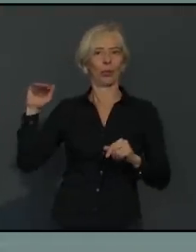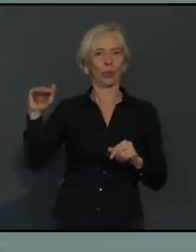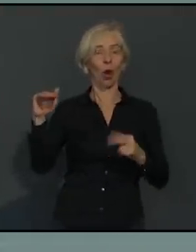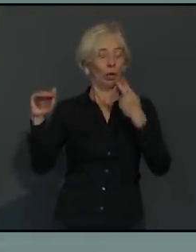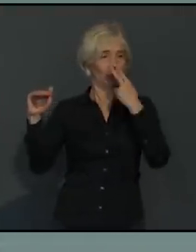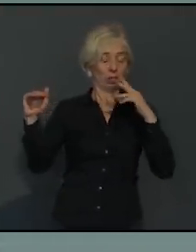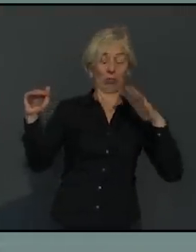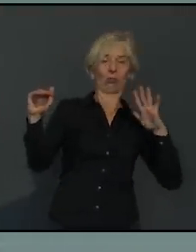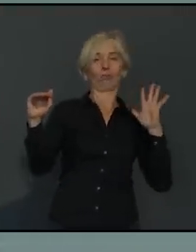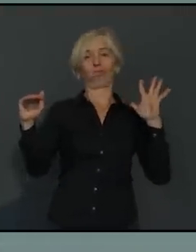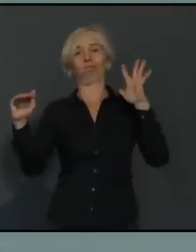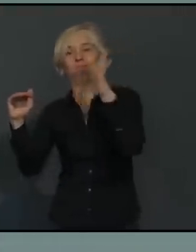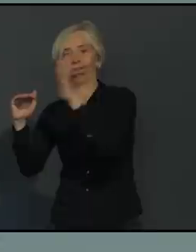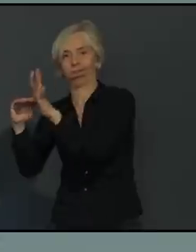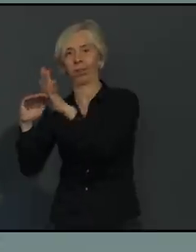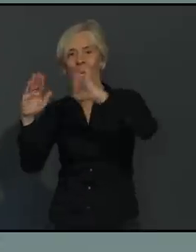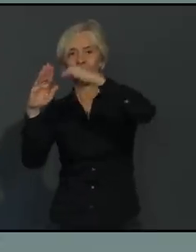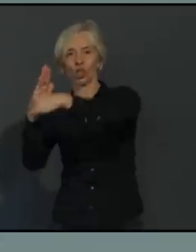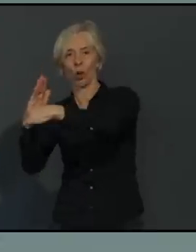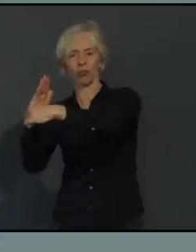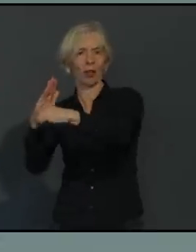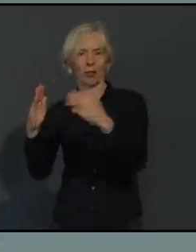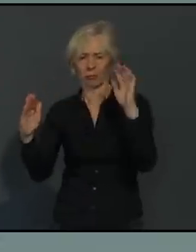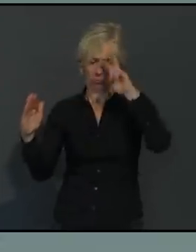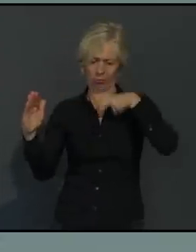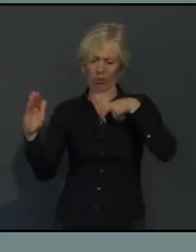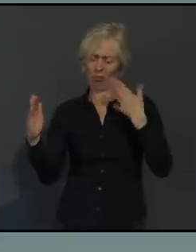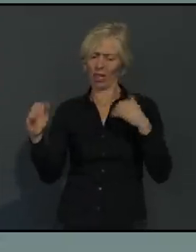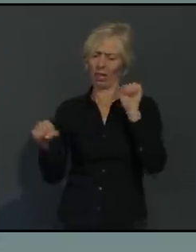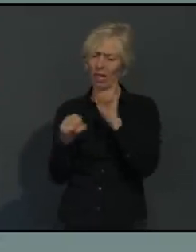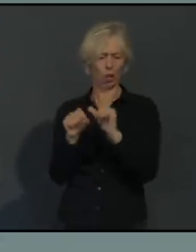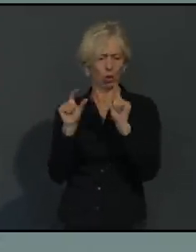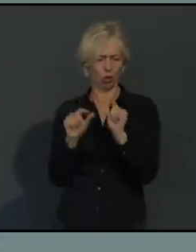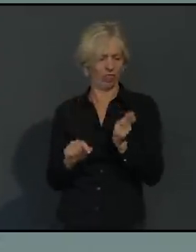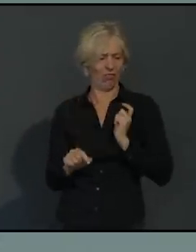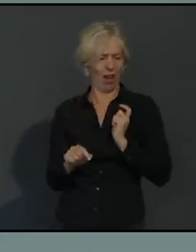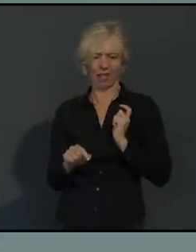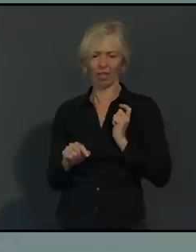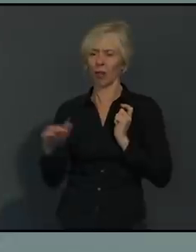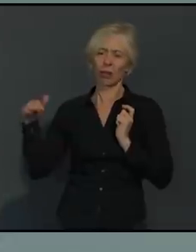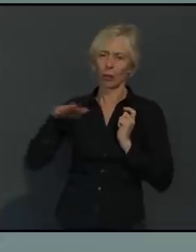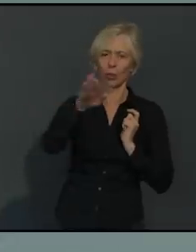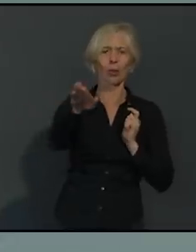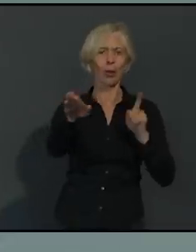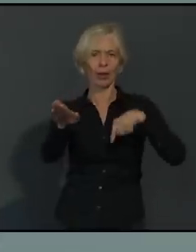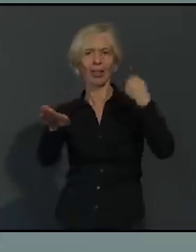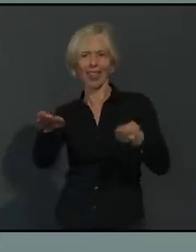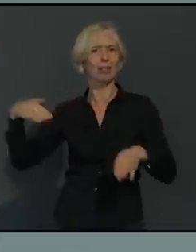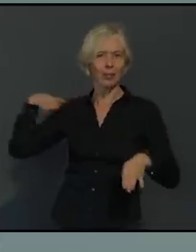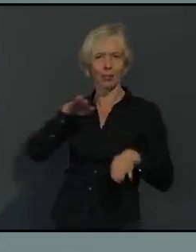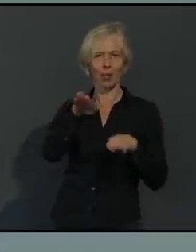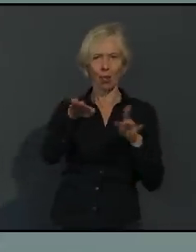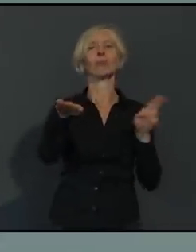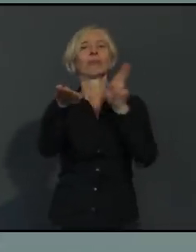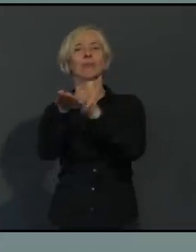ich glaube, das ist etwas, was niemand abnehmen kann, weder die Stadt, noch die Stadtwerke, noch der Staat. Man muss auch